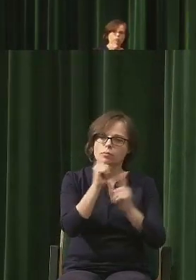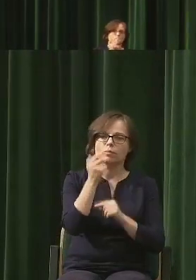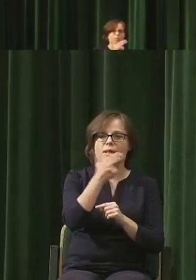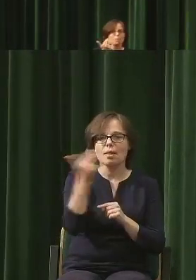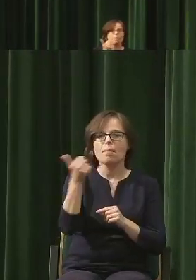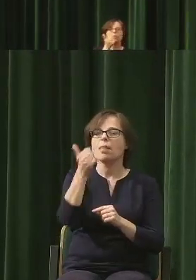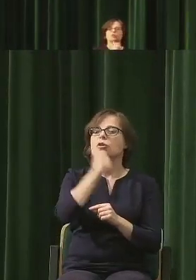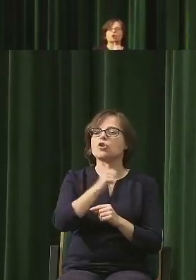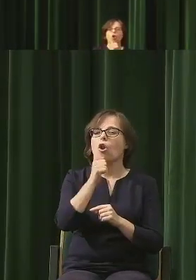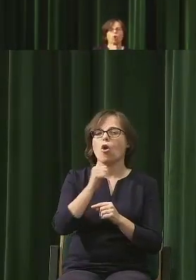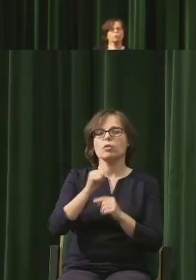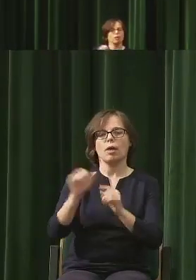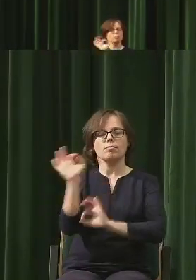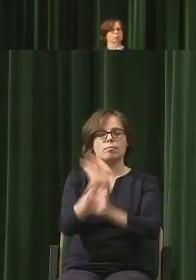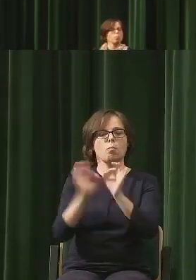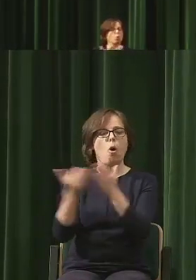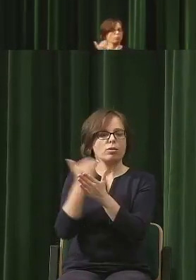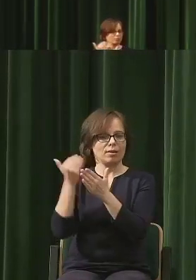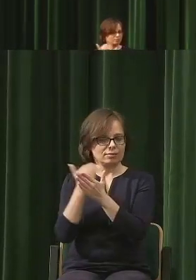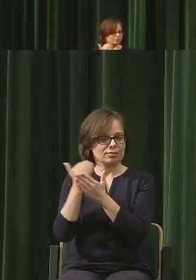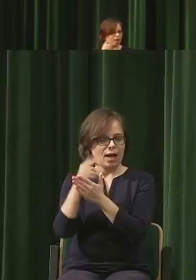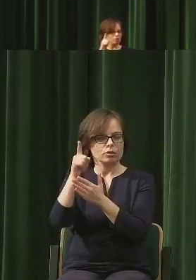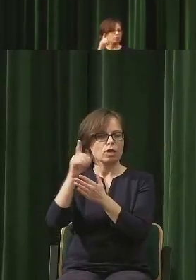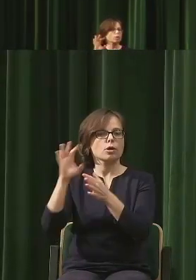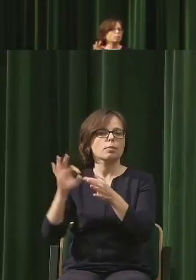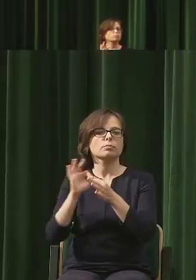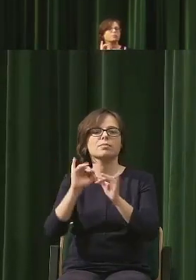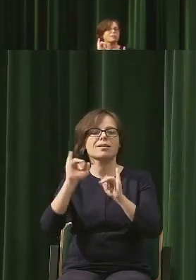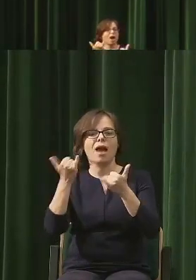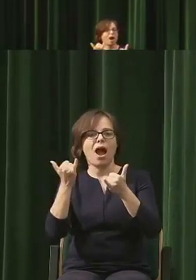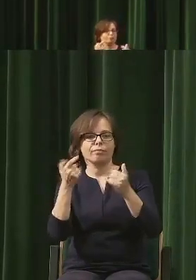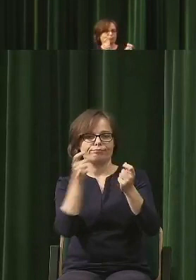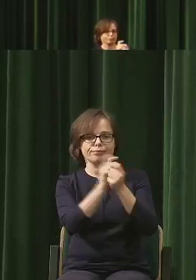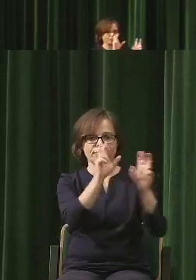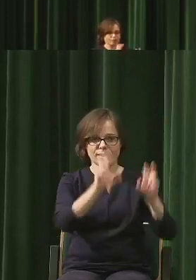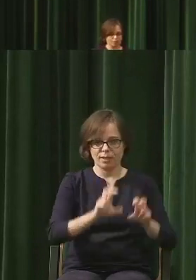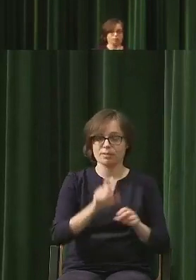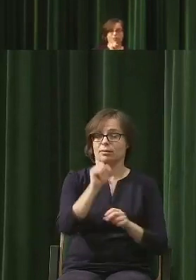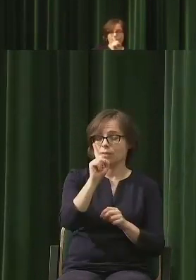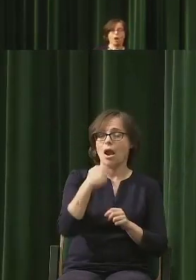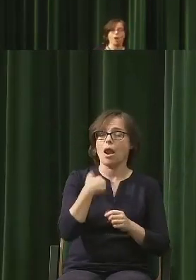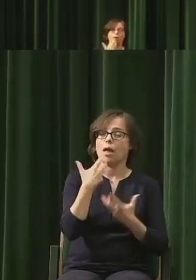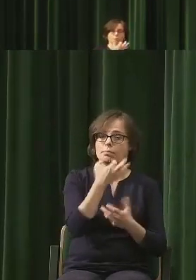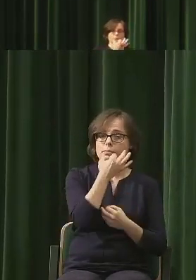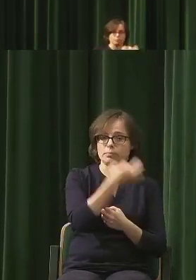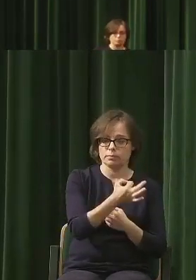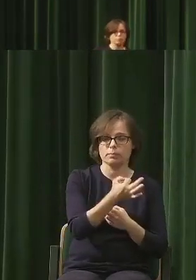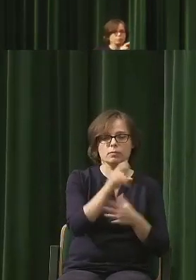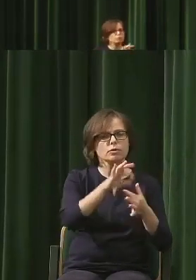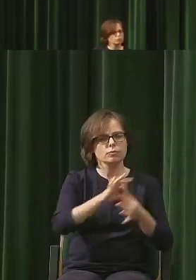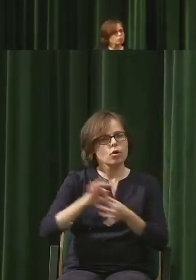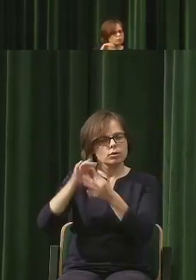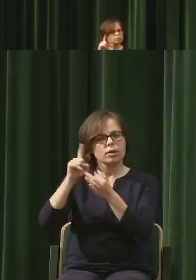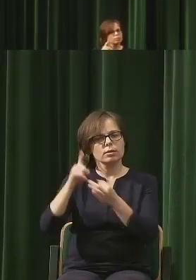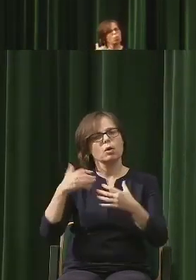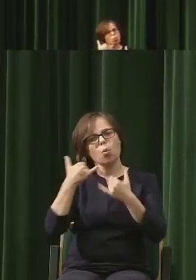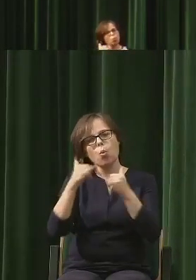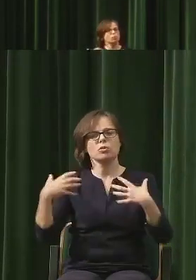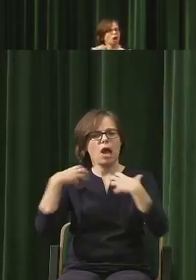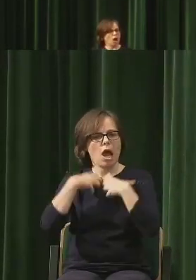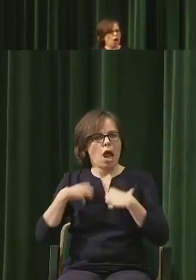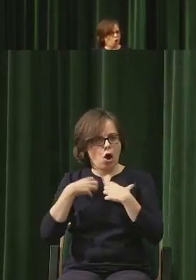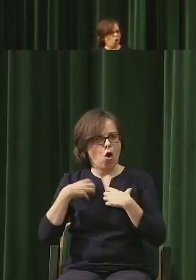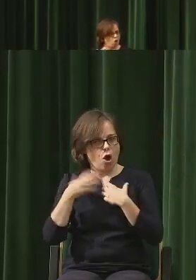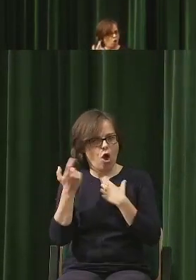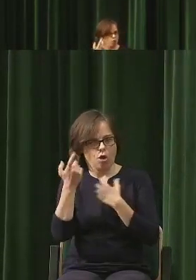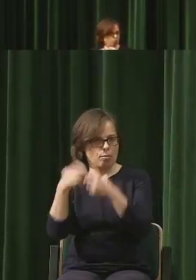jako odpowiedzi na kryzys, ale teraz pytanie już wprost ze środka w związku z wyzwaniami ekologicznymi. Czy ekonomia